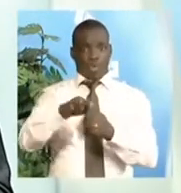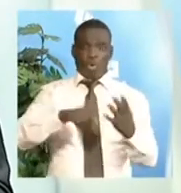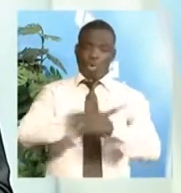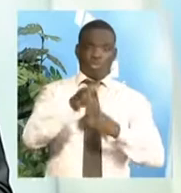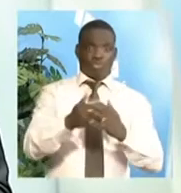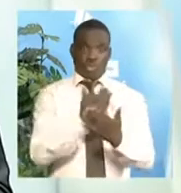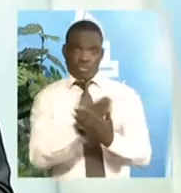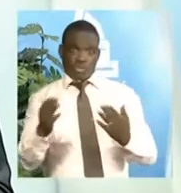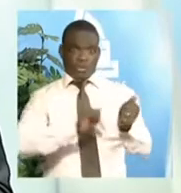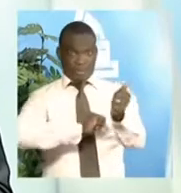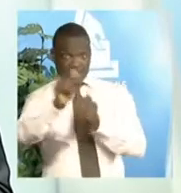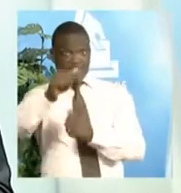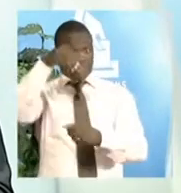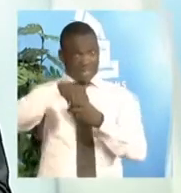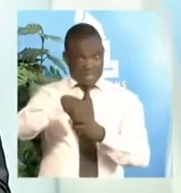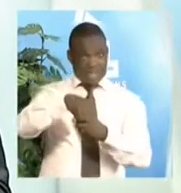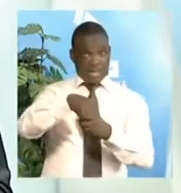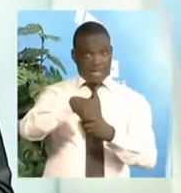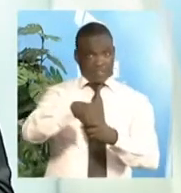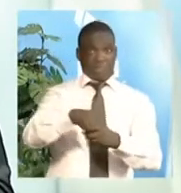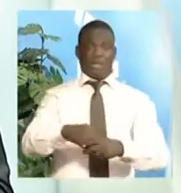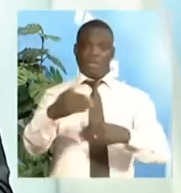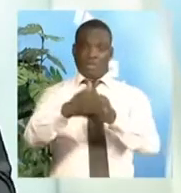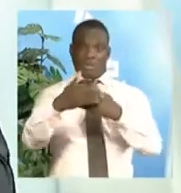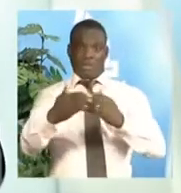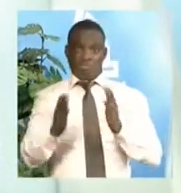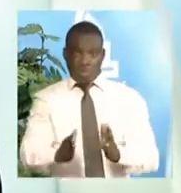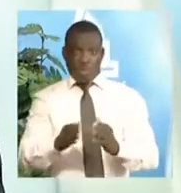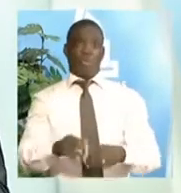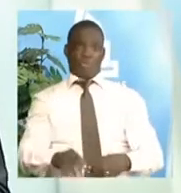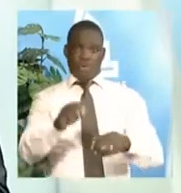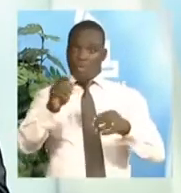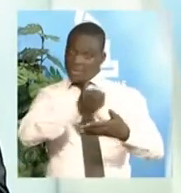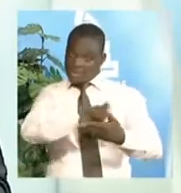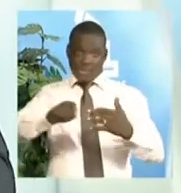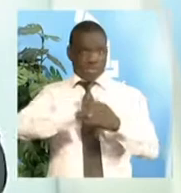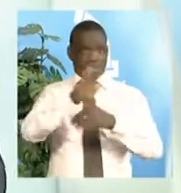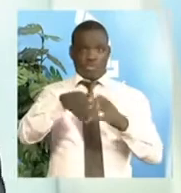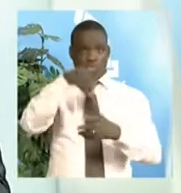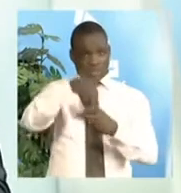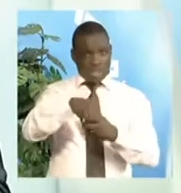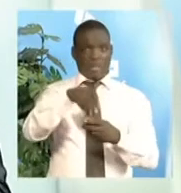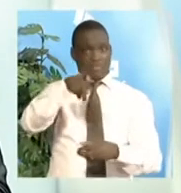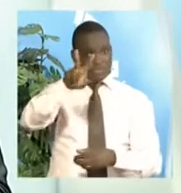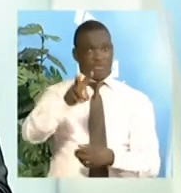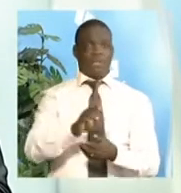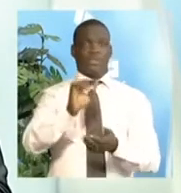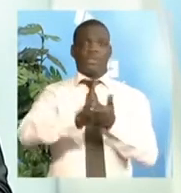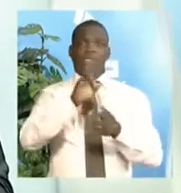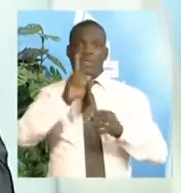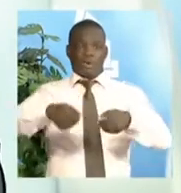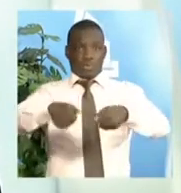passé, y compris même les contestations. Voilà pourquoi il est autorisé aux représentants des candidats